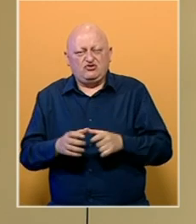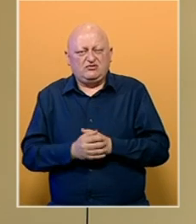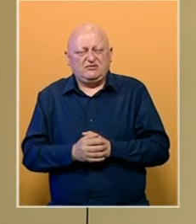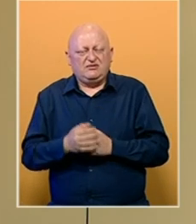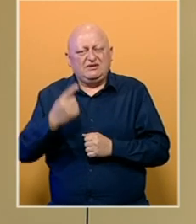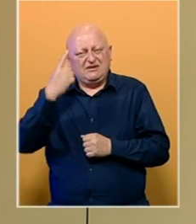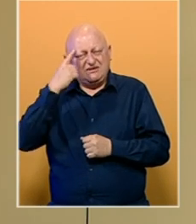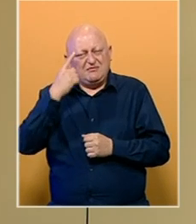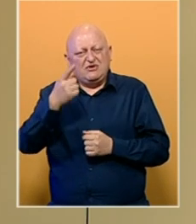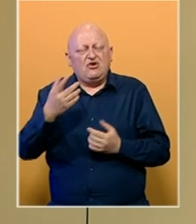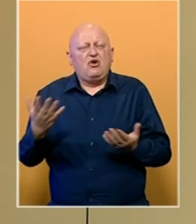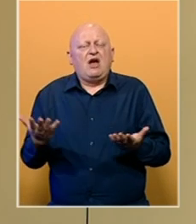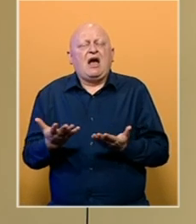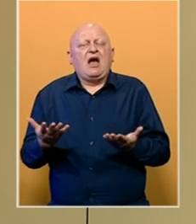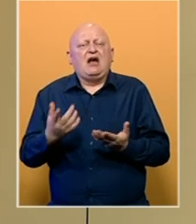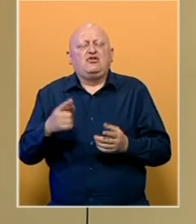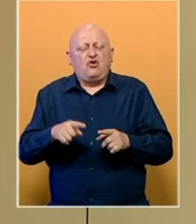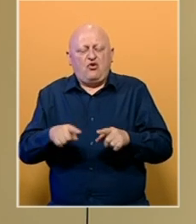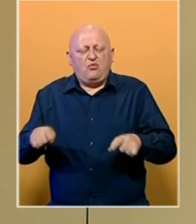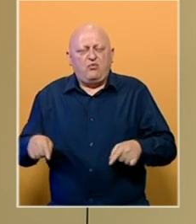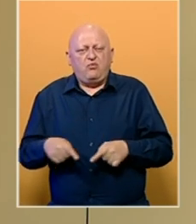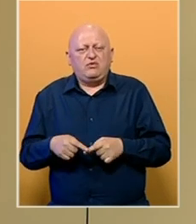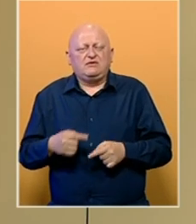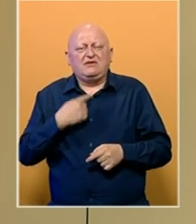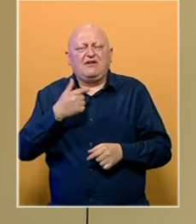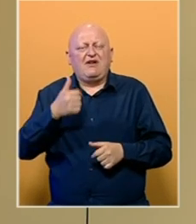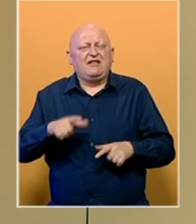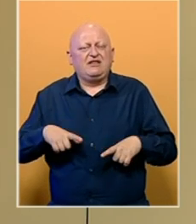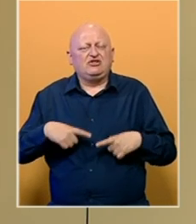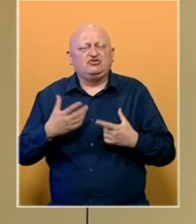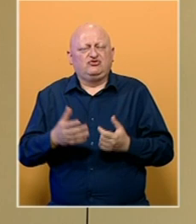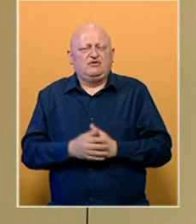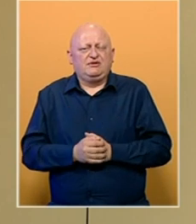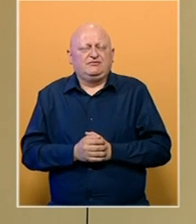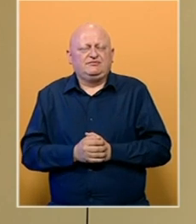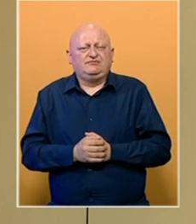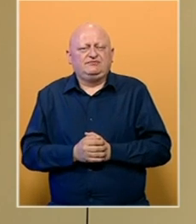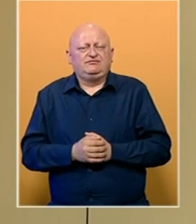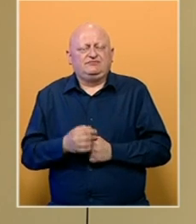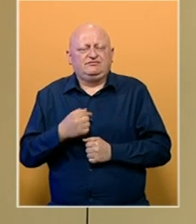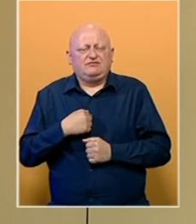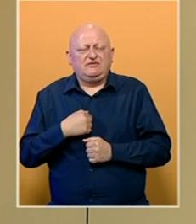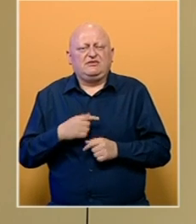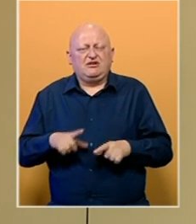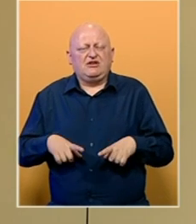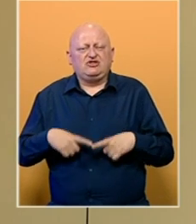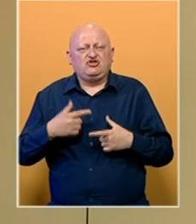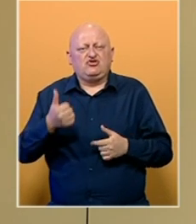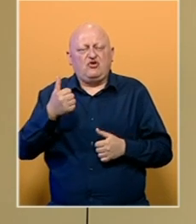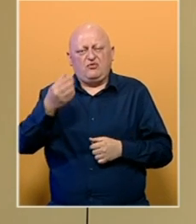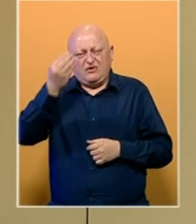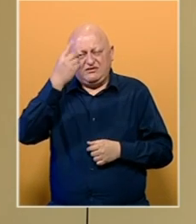Zamislite koji je to bio prostor i koja je bila kvaliteta života. Mislim, ja se vrlo živo sjećam